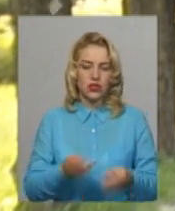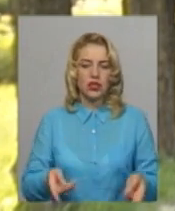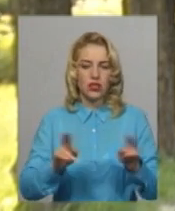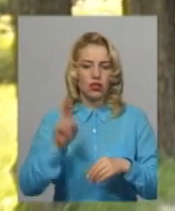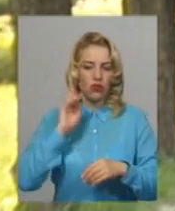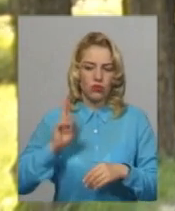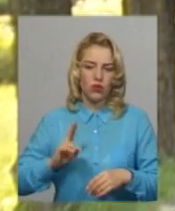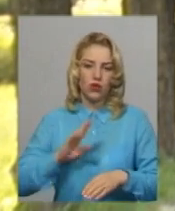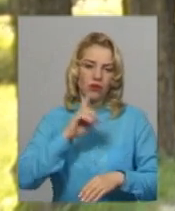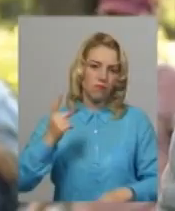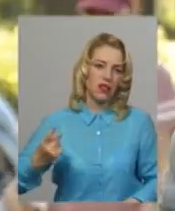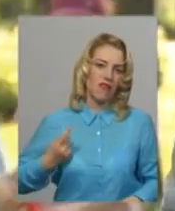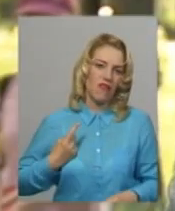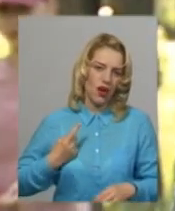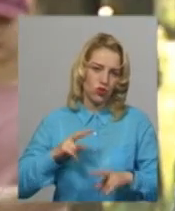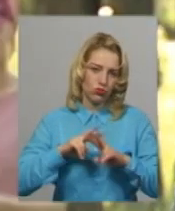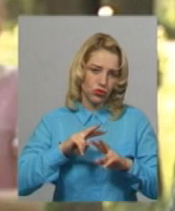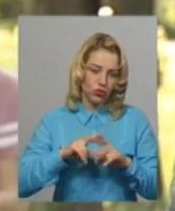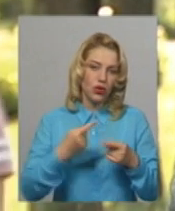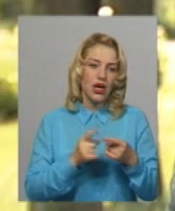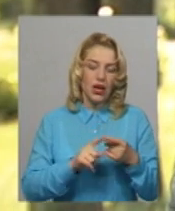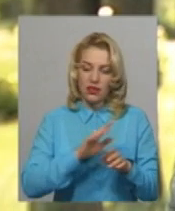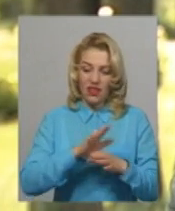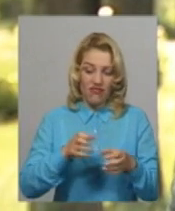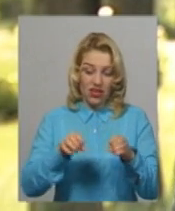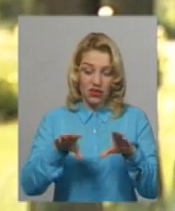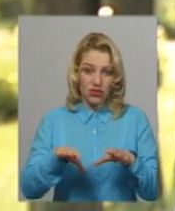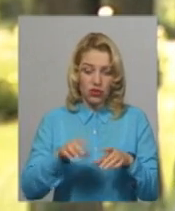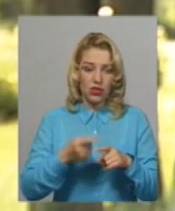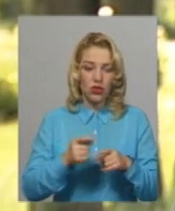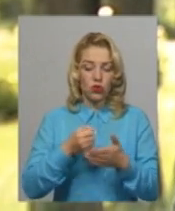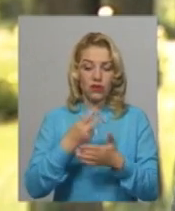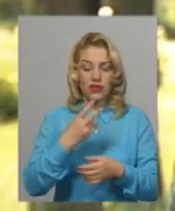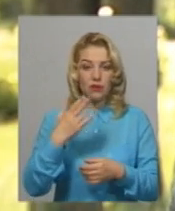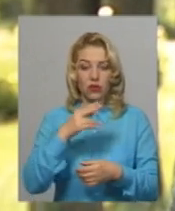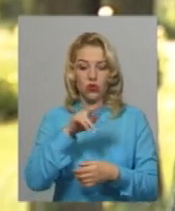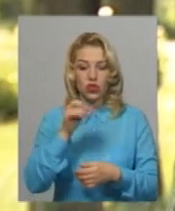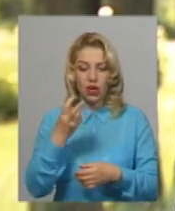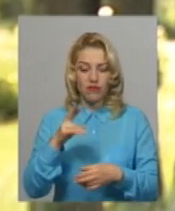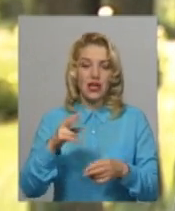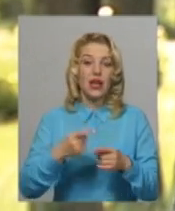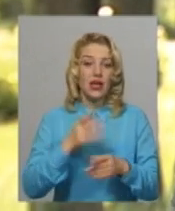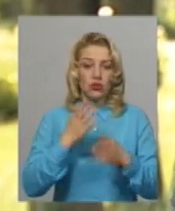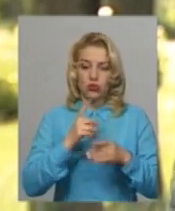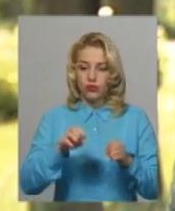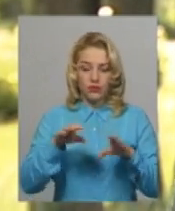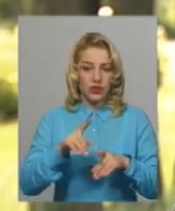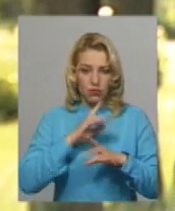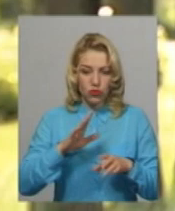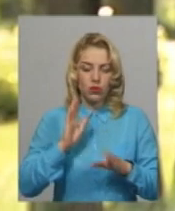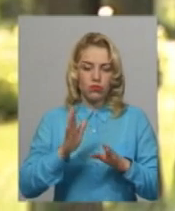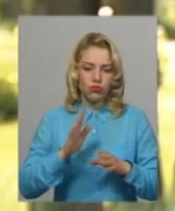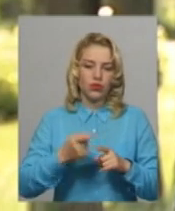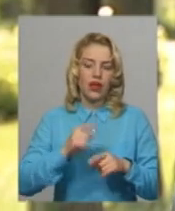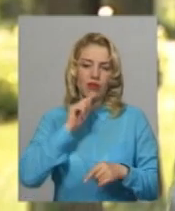Невиконання рішення трибуналу, а звідчо до виконання в трибунал Росія має надати до 25 червня, може призвести до політичних та економічних